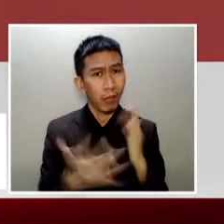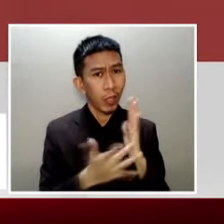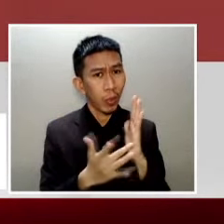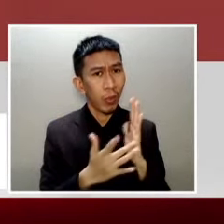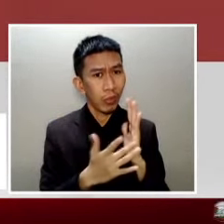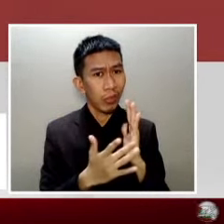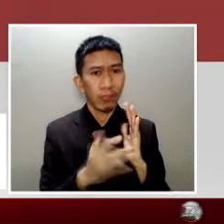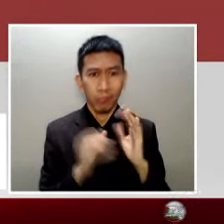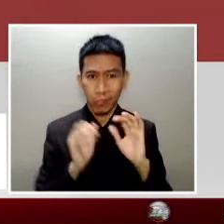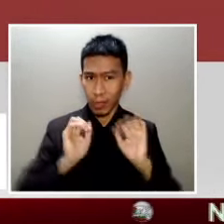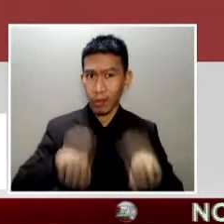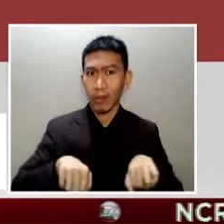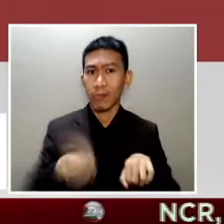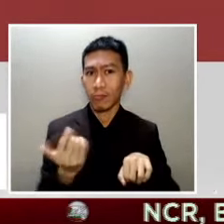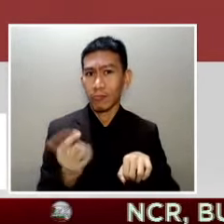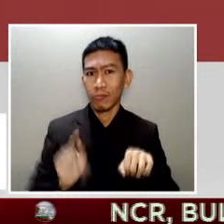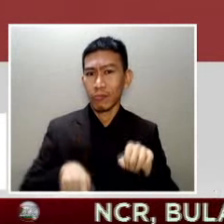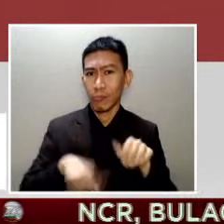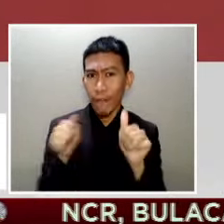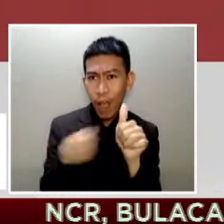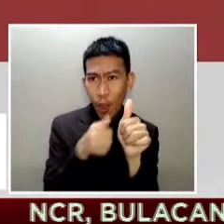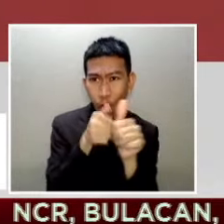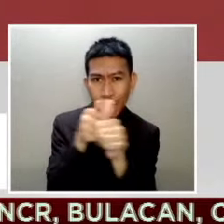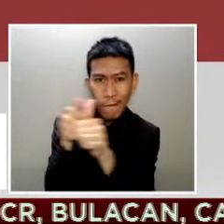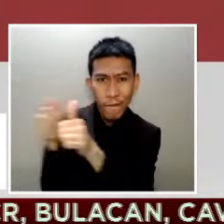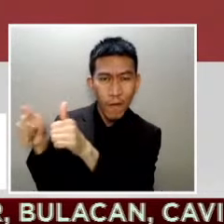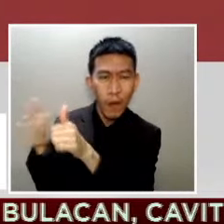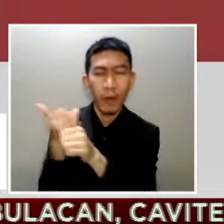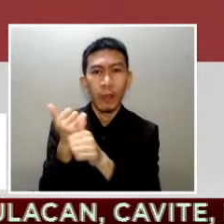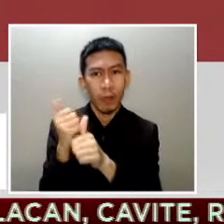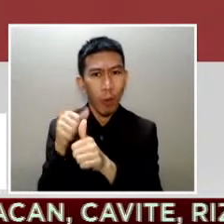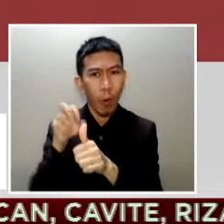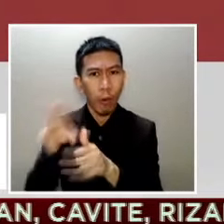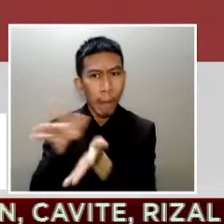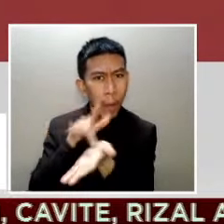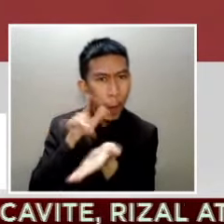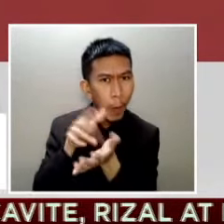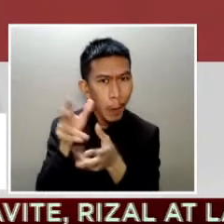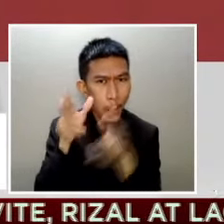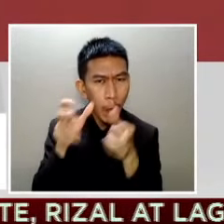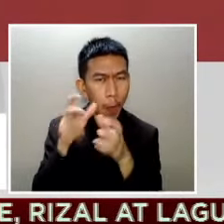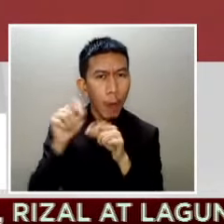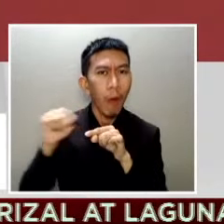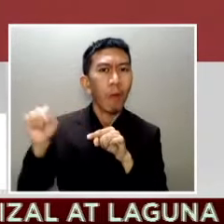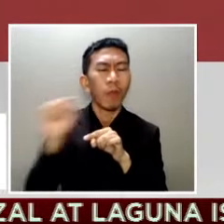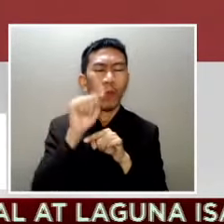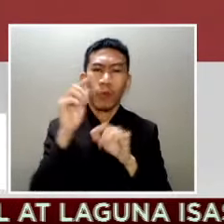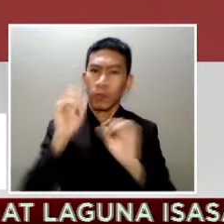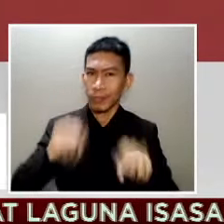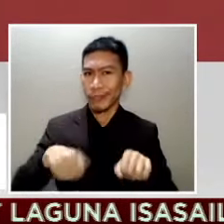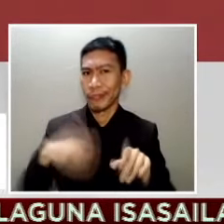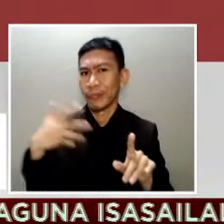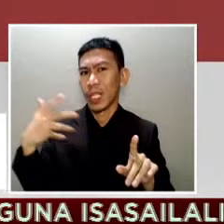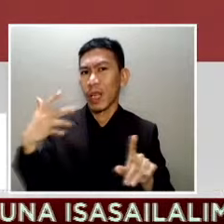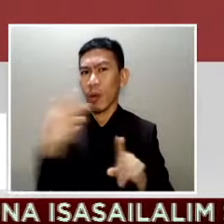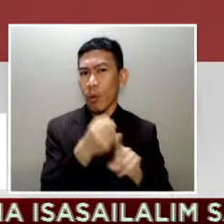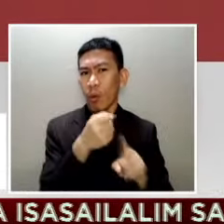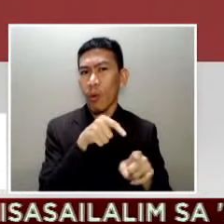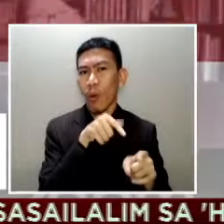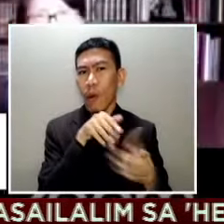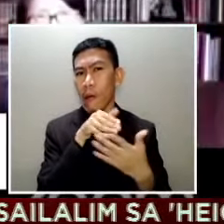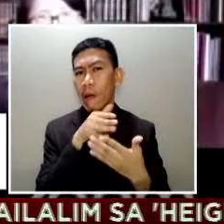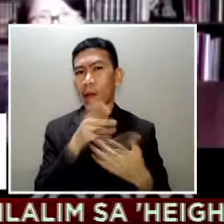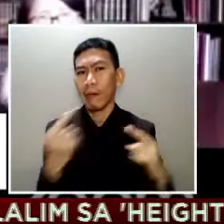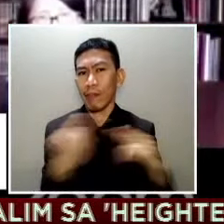you can really expand the scope of the surveillance and the eavesdropping and that would be already impacting on the right to privacy of the third